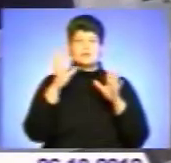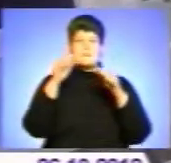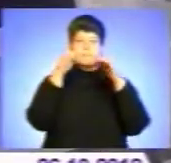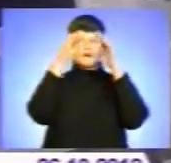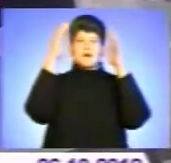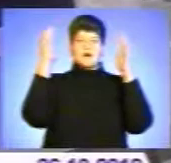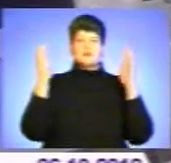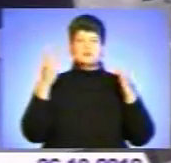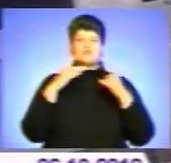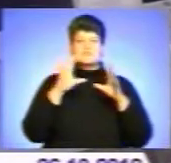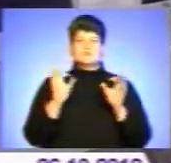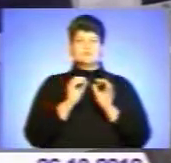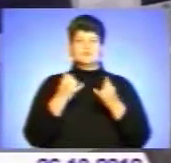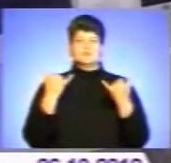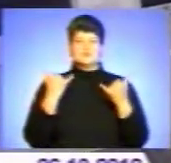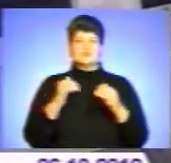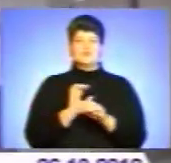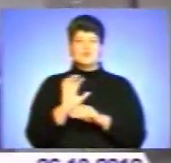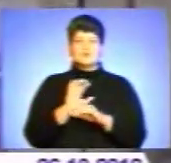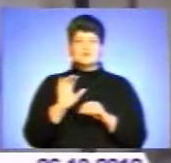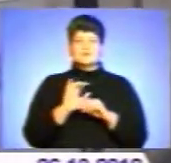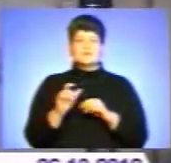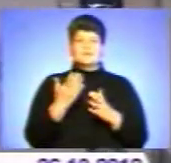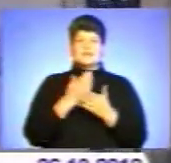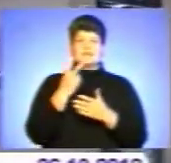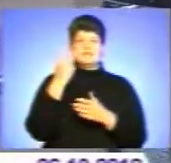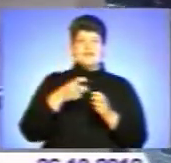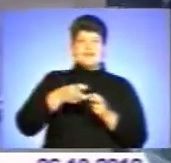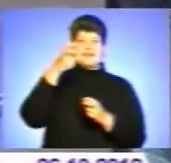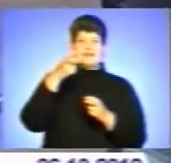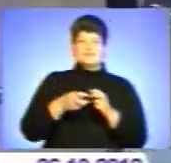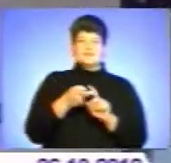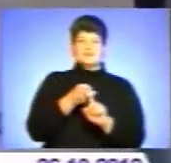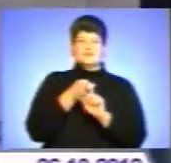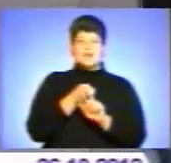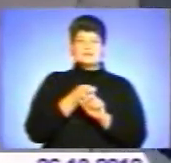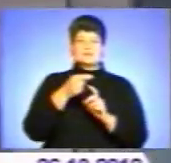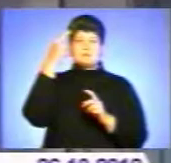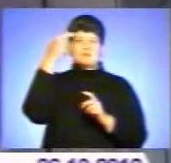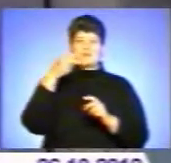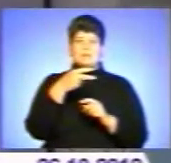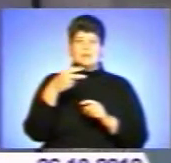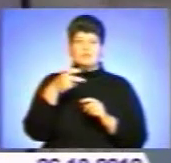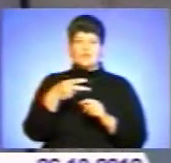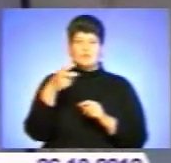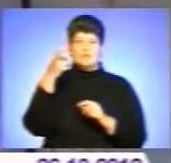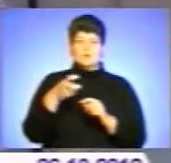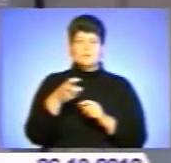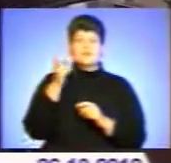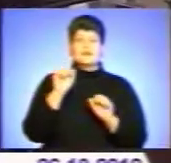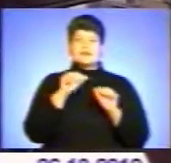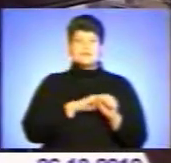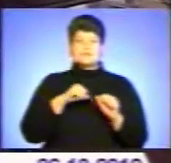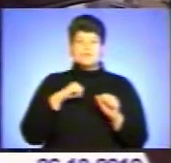мармур, все вітчизняного виробництва. Нова станція має два ліфти, що пов'язують галерею над першою кулеєю і платформу. На саму платформу